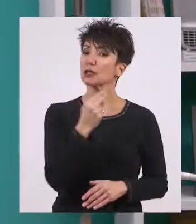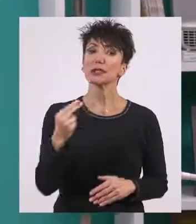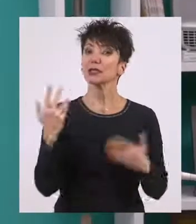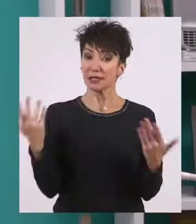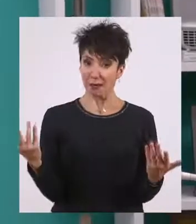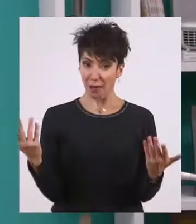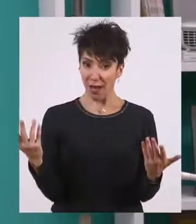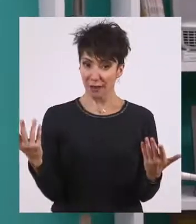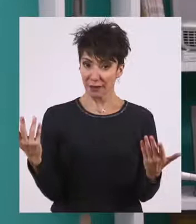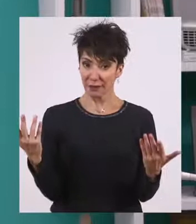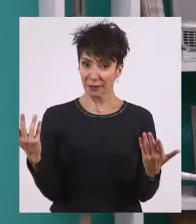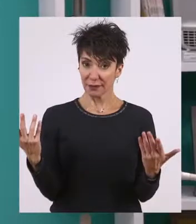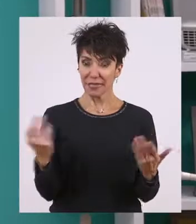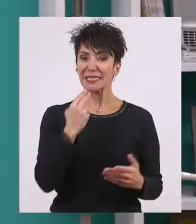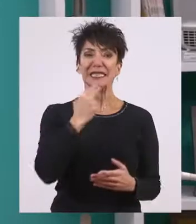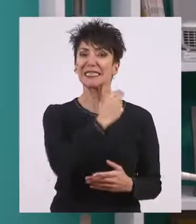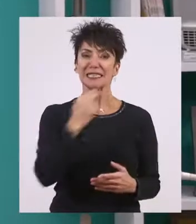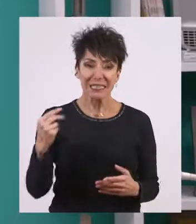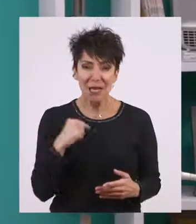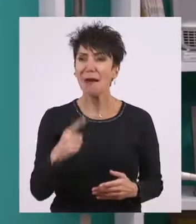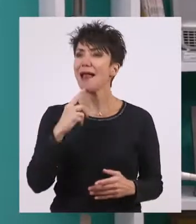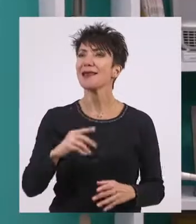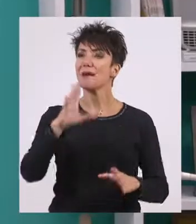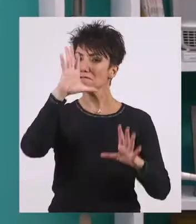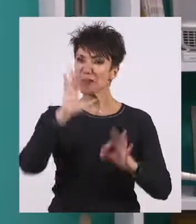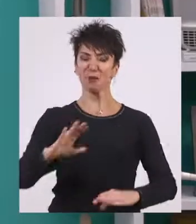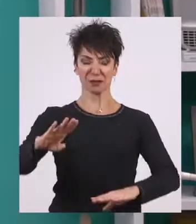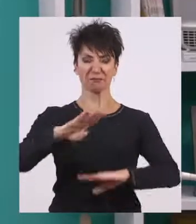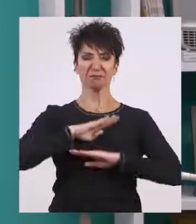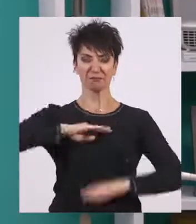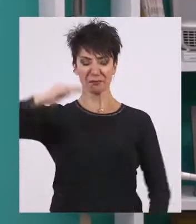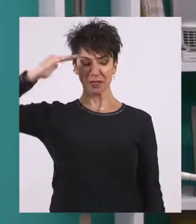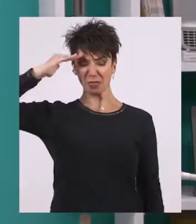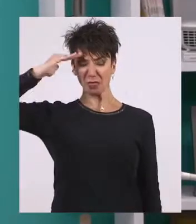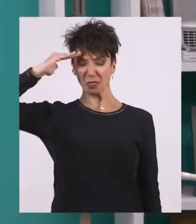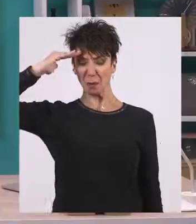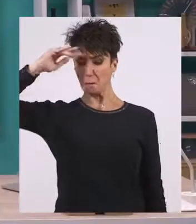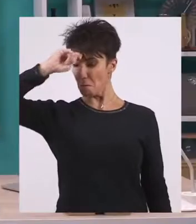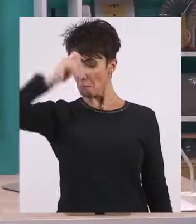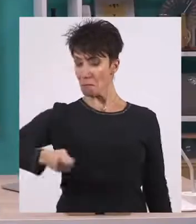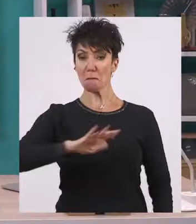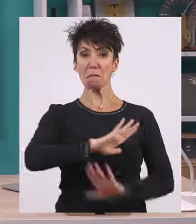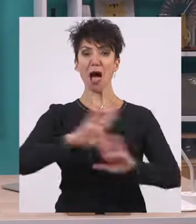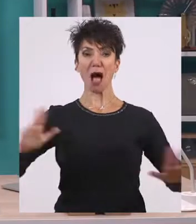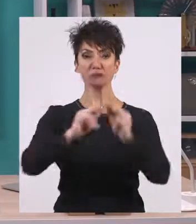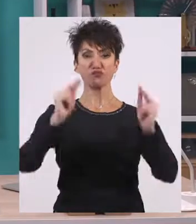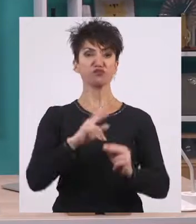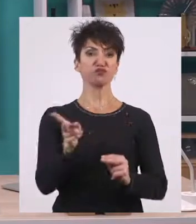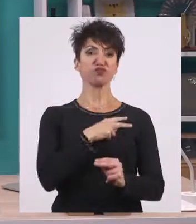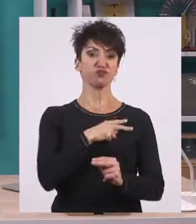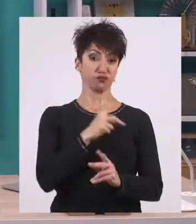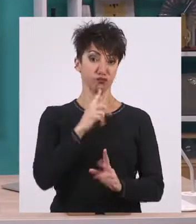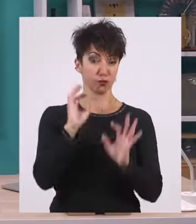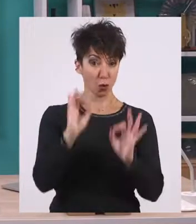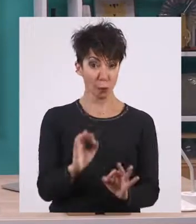είχαν εκτίσει την πρώτη τους στρατιωτική θητεία αποτελεσματικά. Και μάλιστα είχαν επιβιώσει,